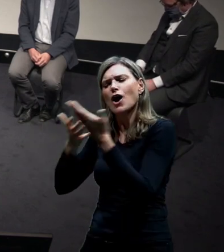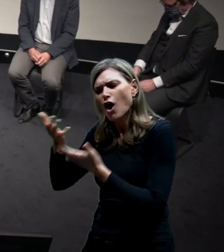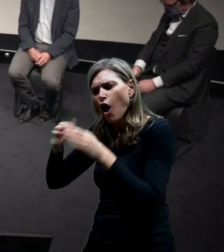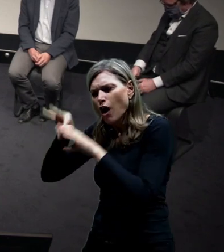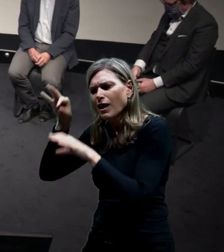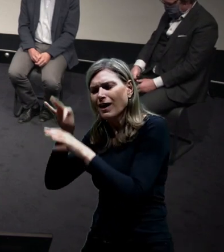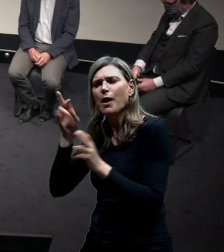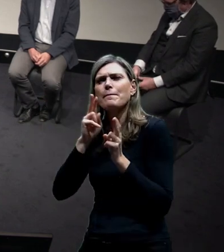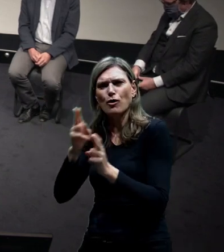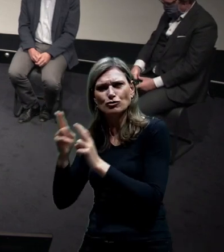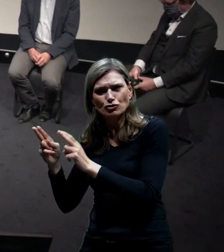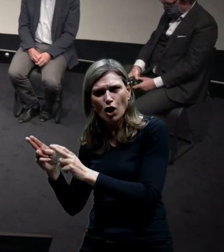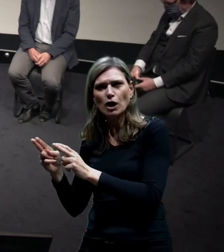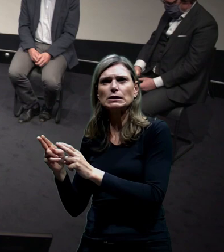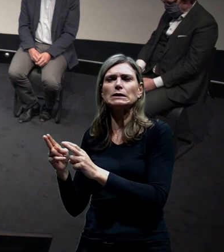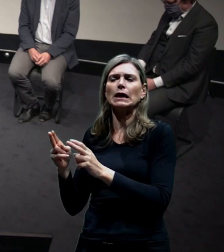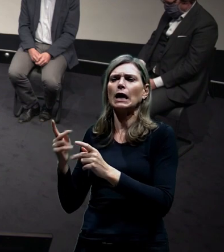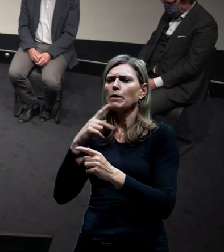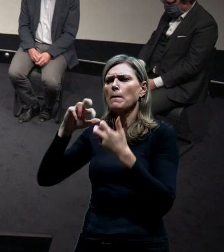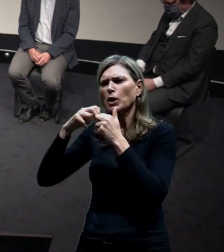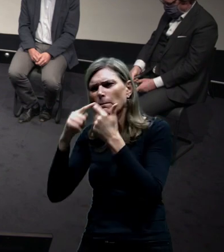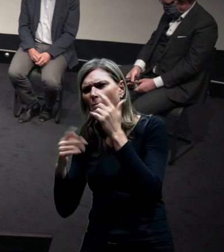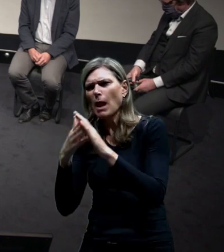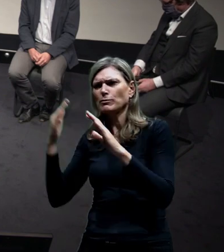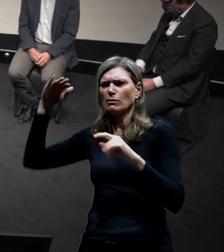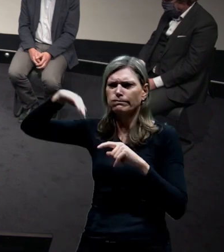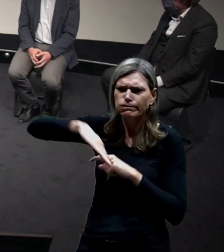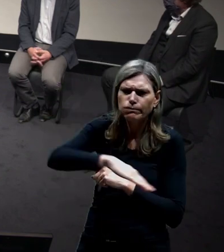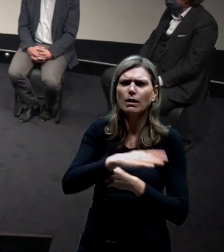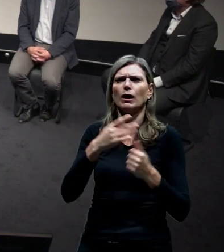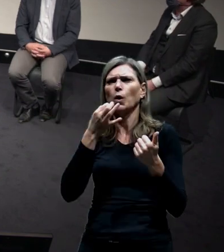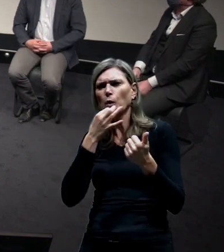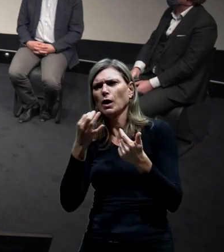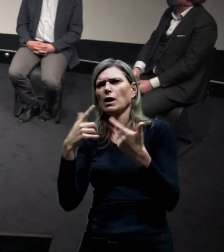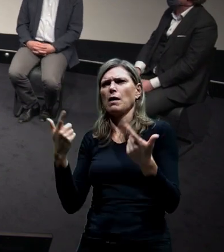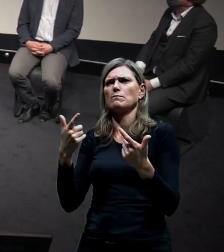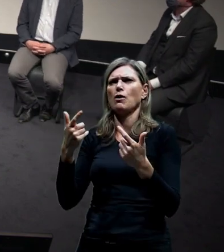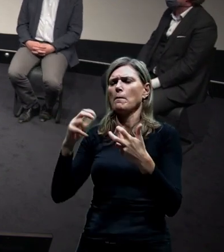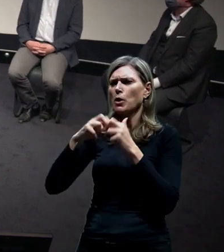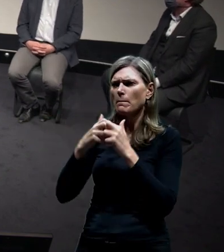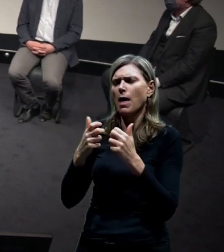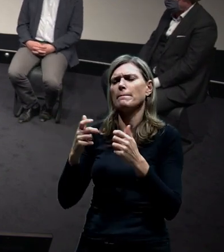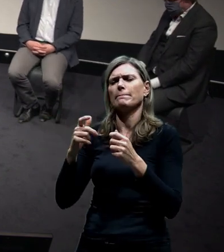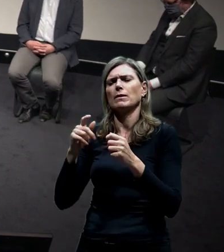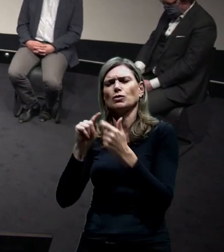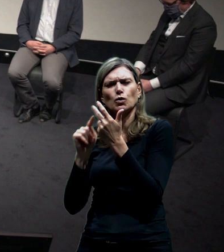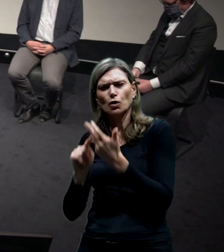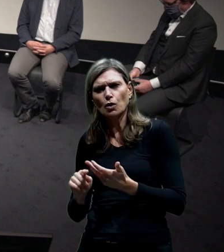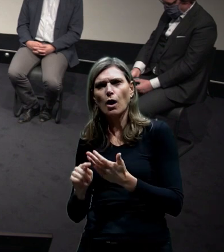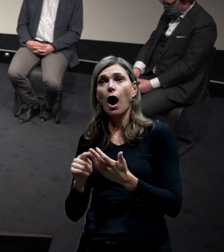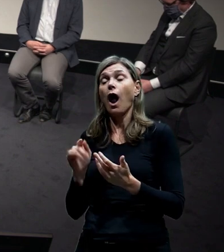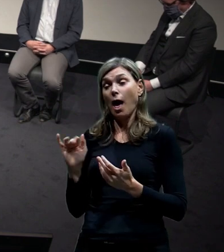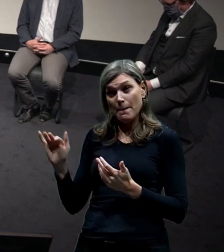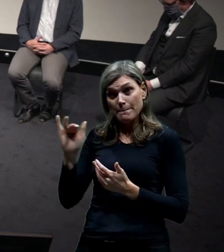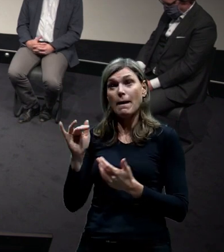který je sklonově a podobně, že už jim funguje, jsou tam správný oblouky a takovýhle věci, ale jsou tam